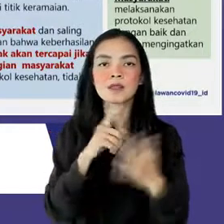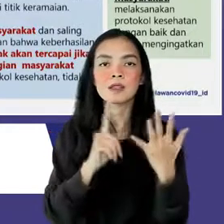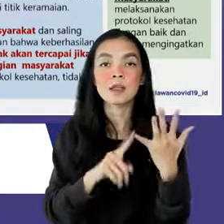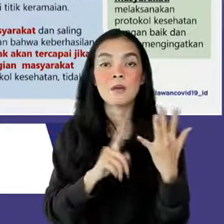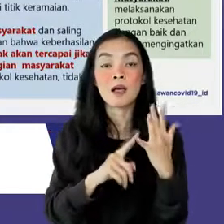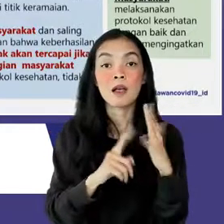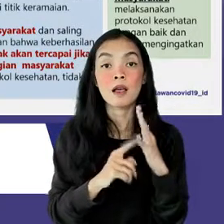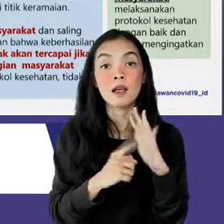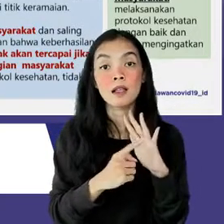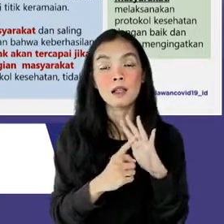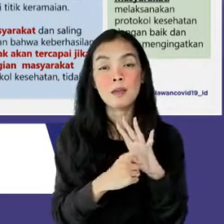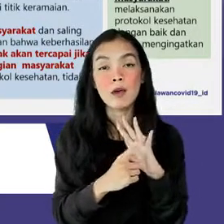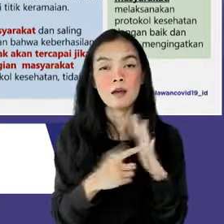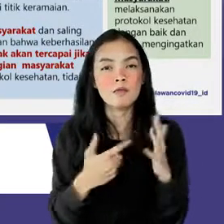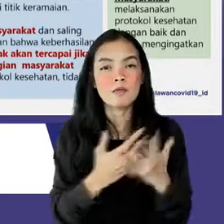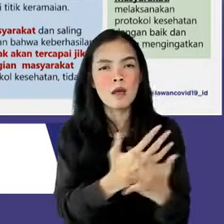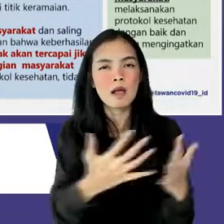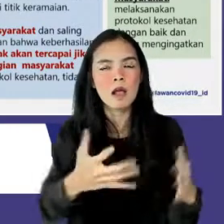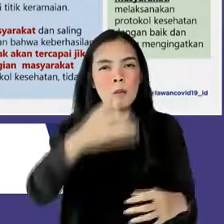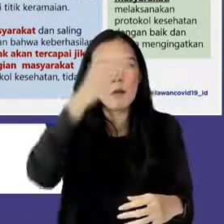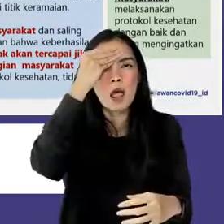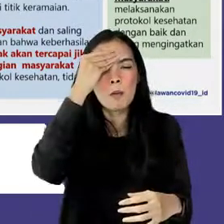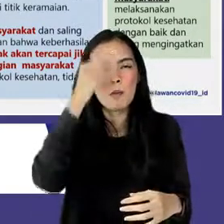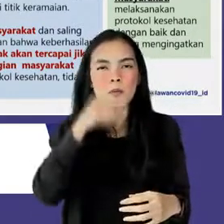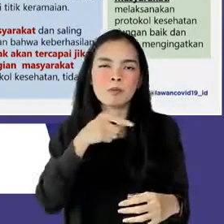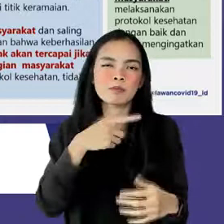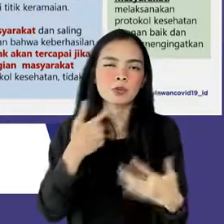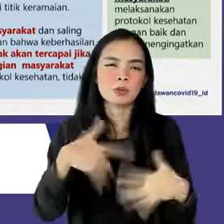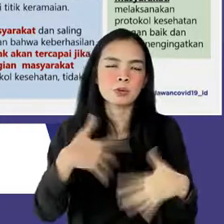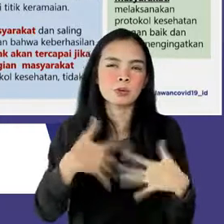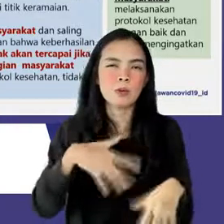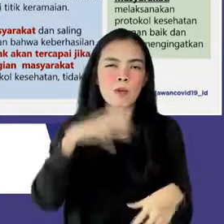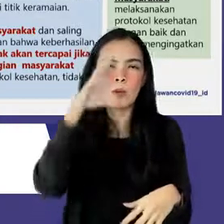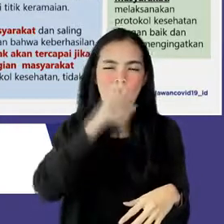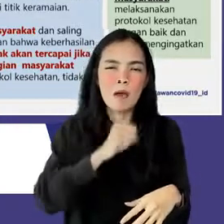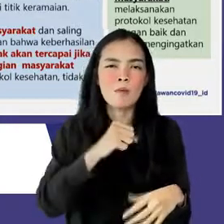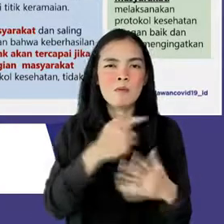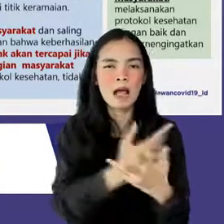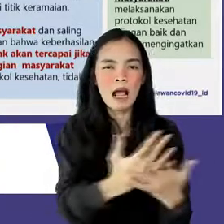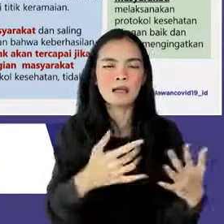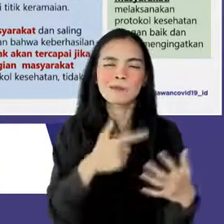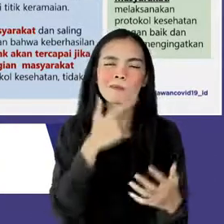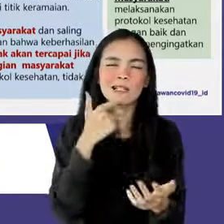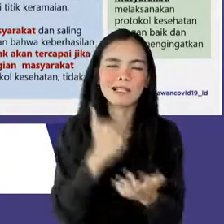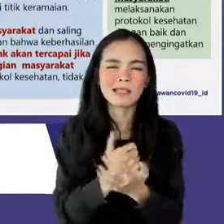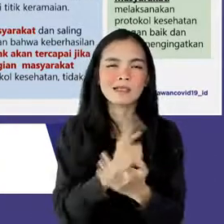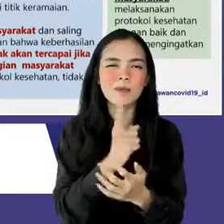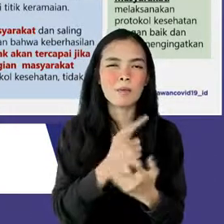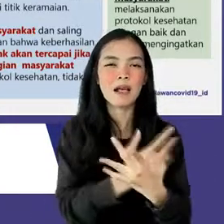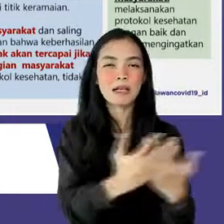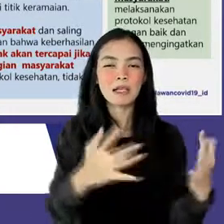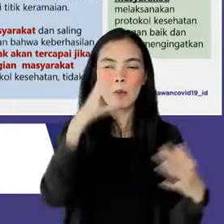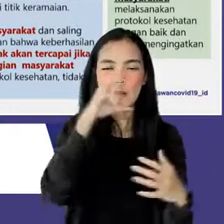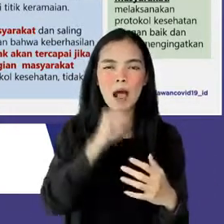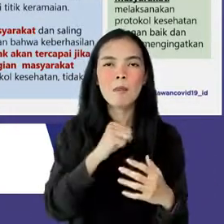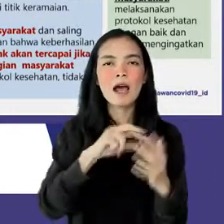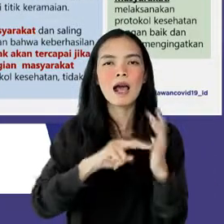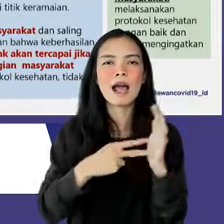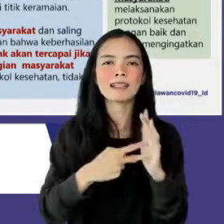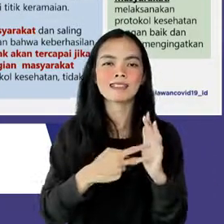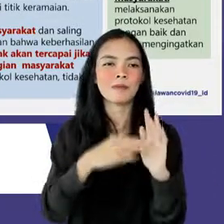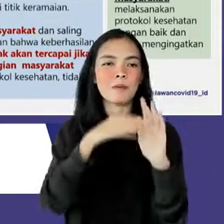Perlu masyarakat sangat besar dalam keberhasilan menekan kasus selama periode relaksasi.